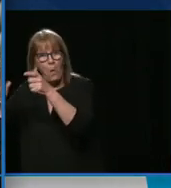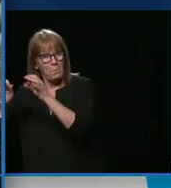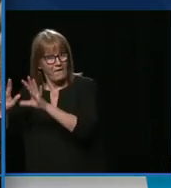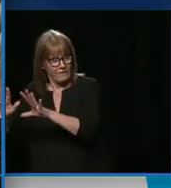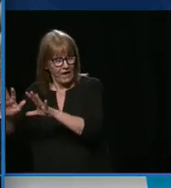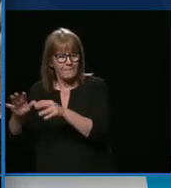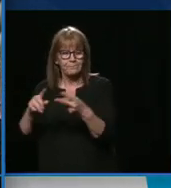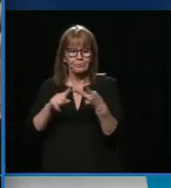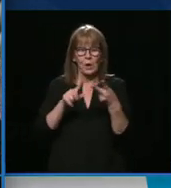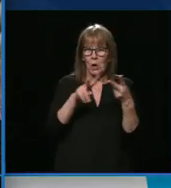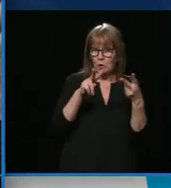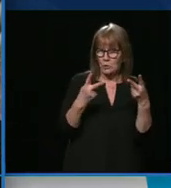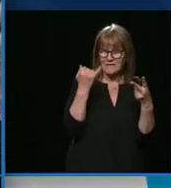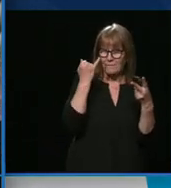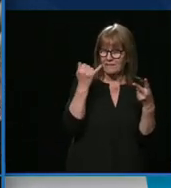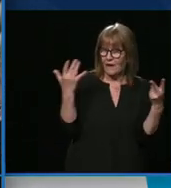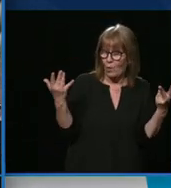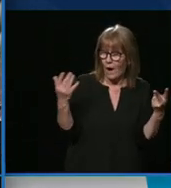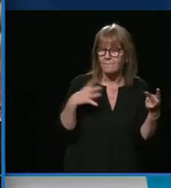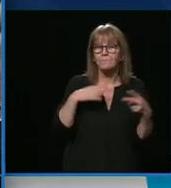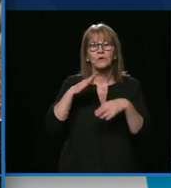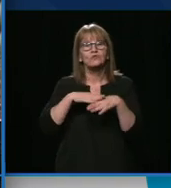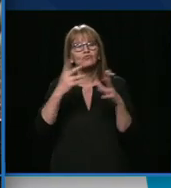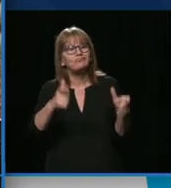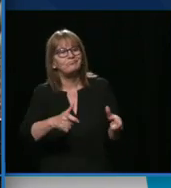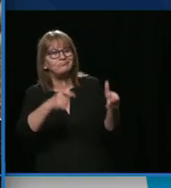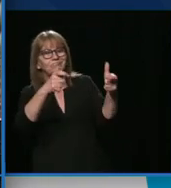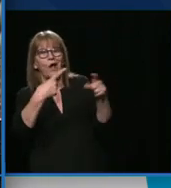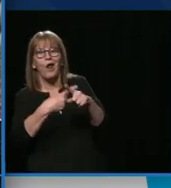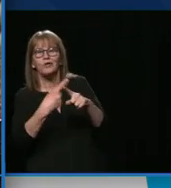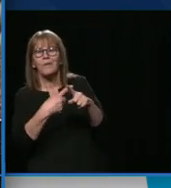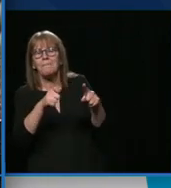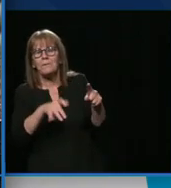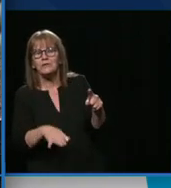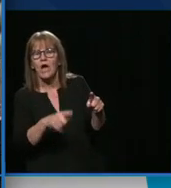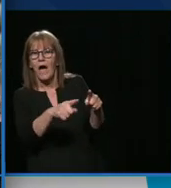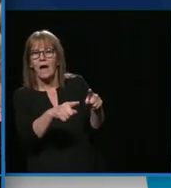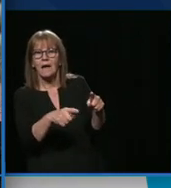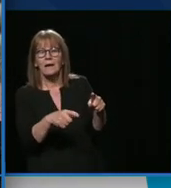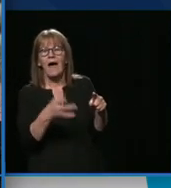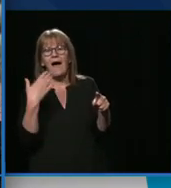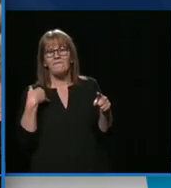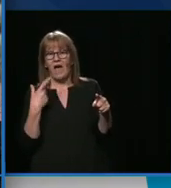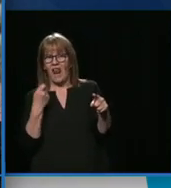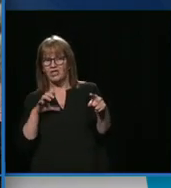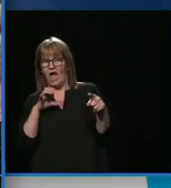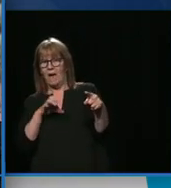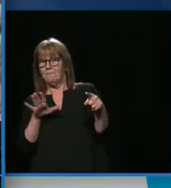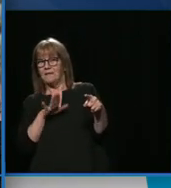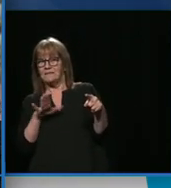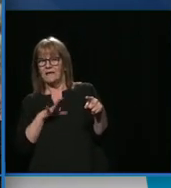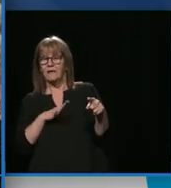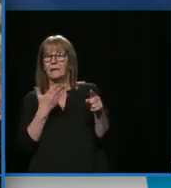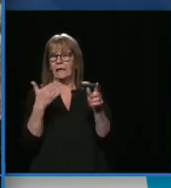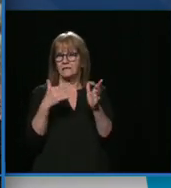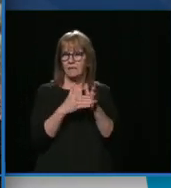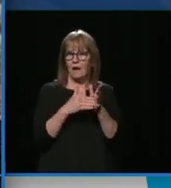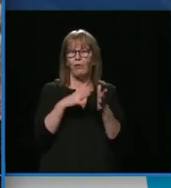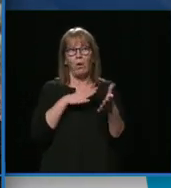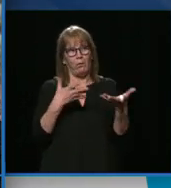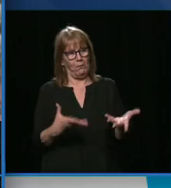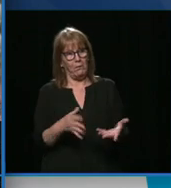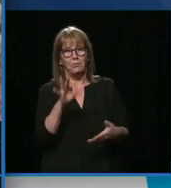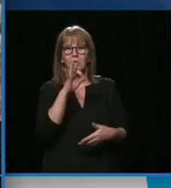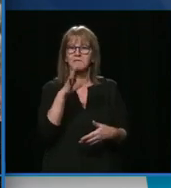les 15 000 unités de logements sociaux qui avaient été promises, qui n'étaient pas adéquatement financées, avec 950 millions. 3